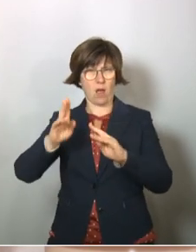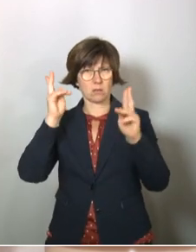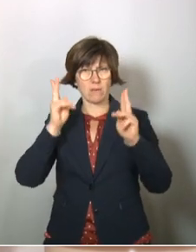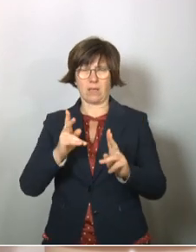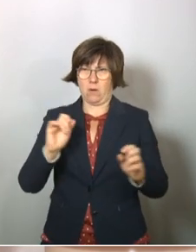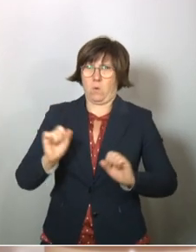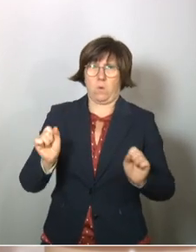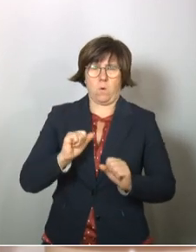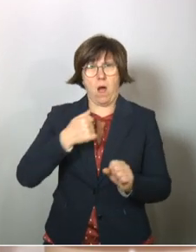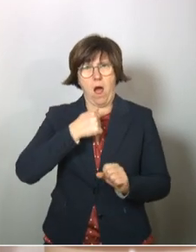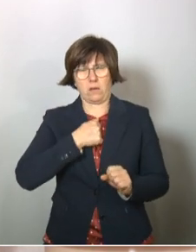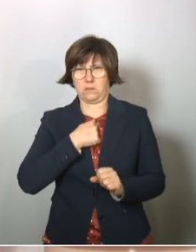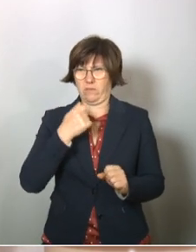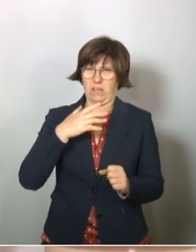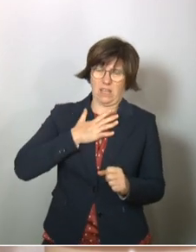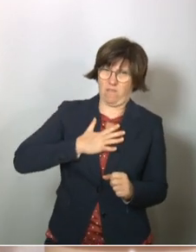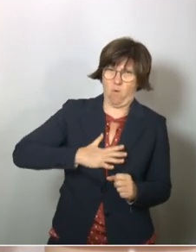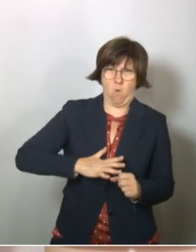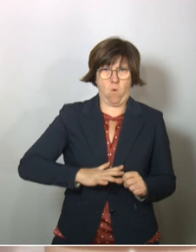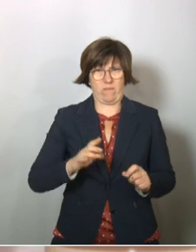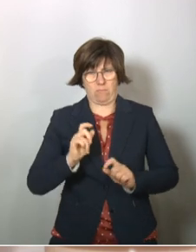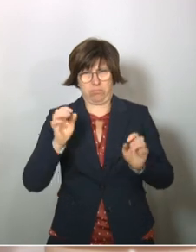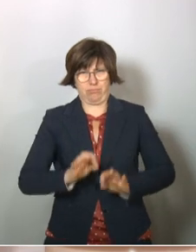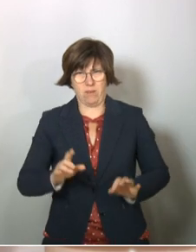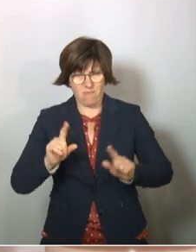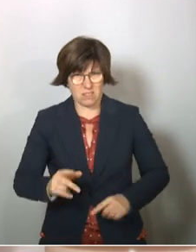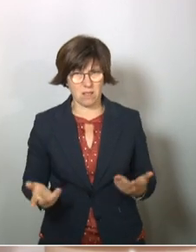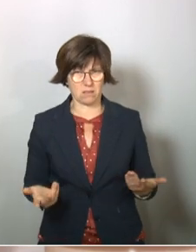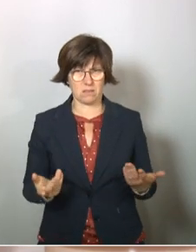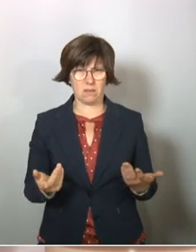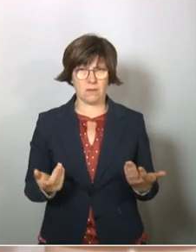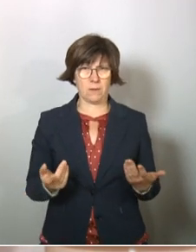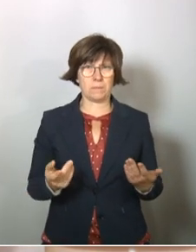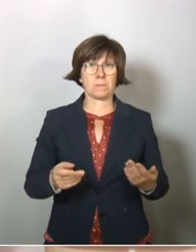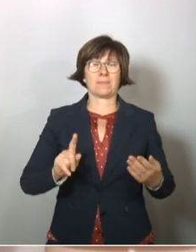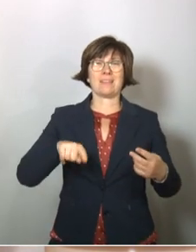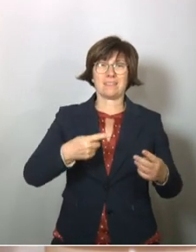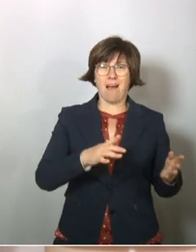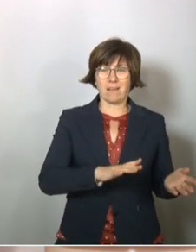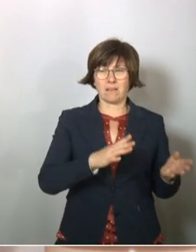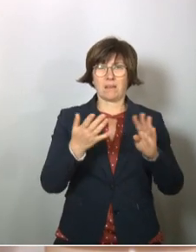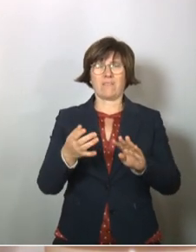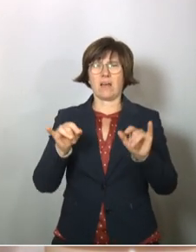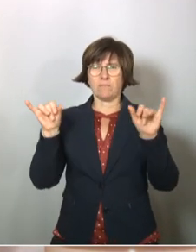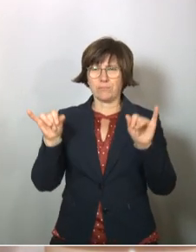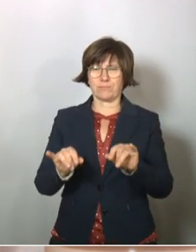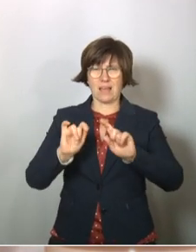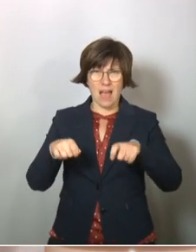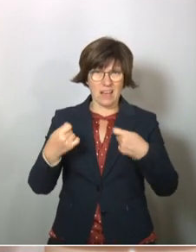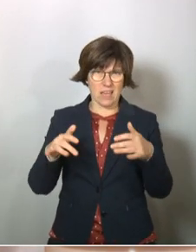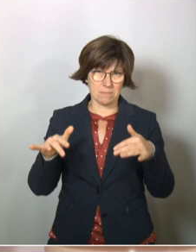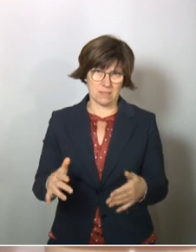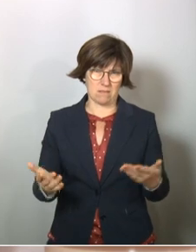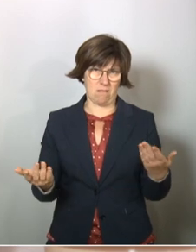Angst bekommen hat, große Angst. Und das hat dann leider schlechte Eigenschaften zutage